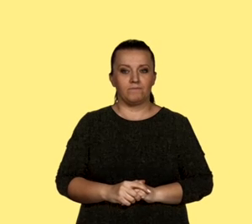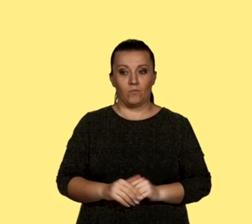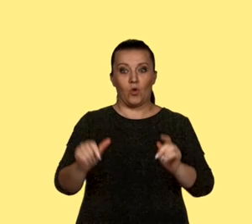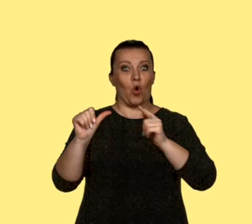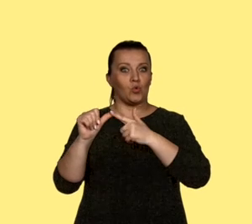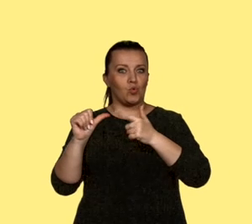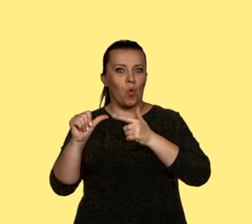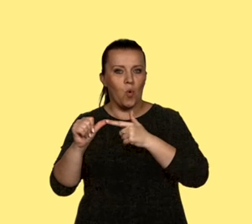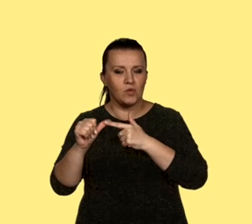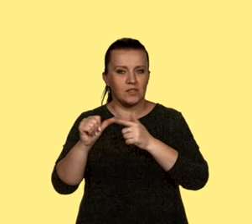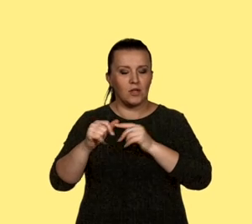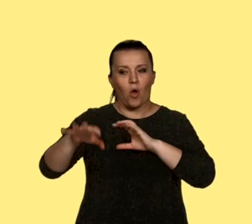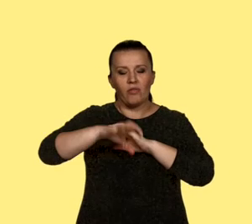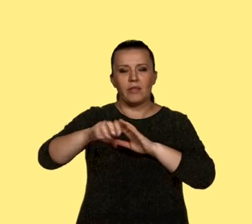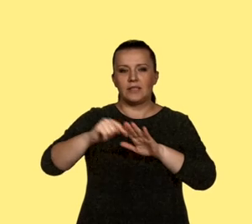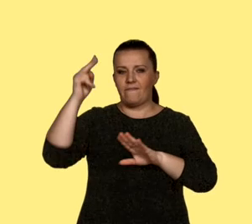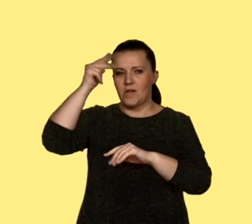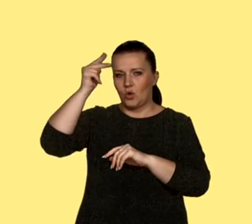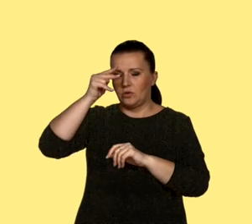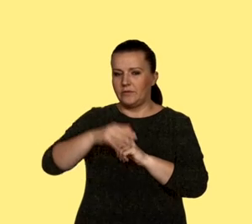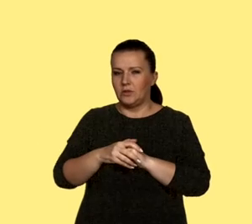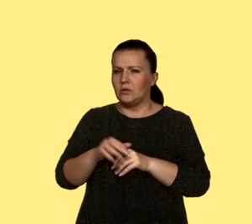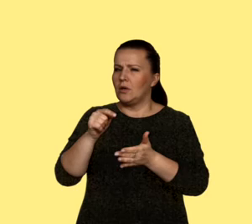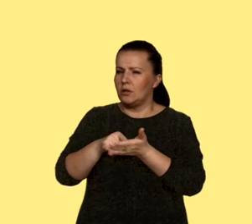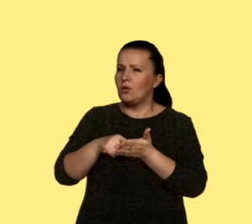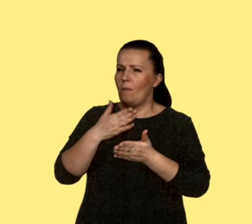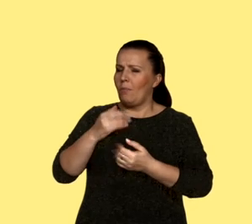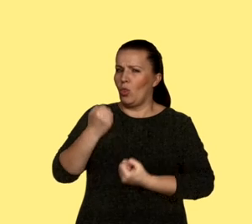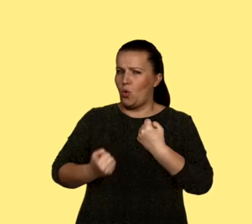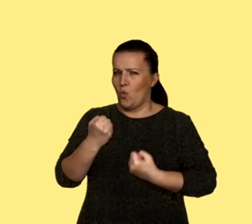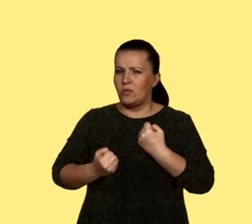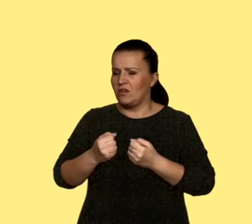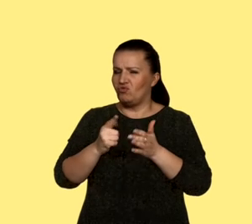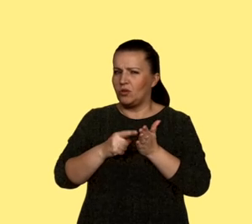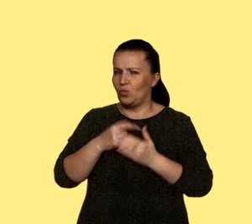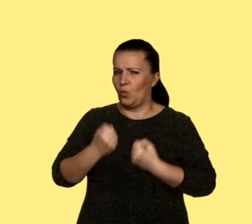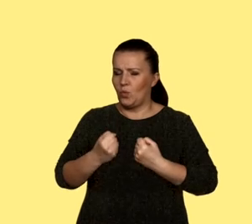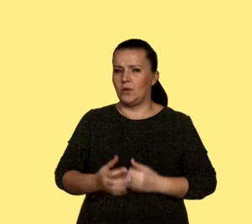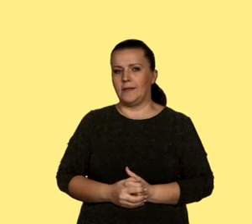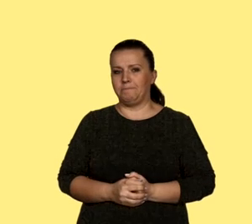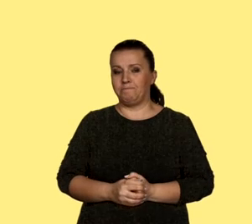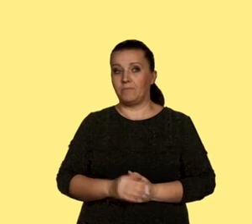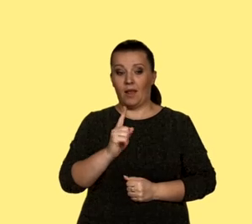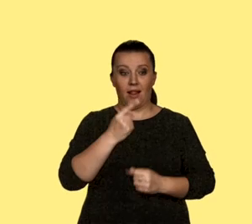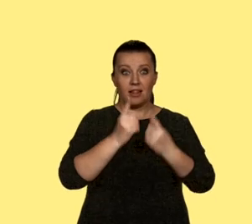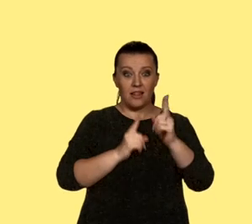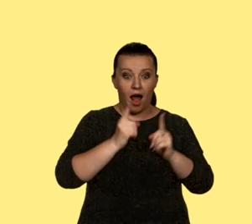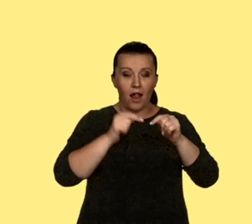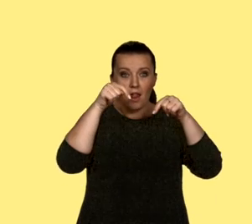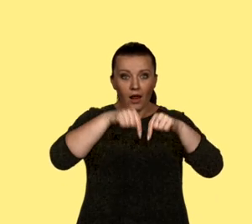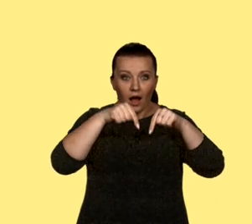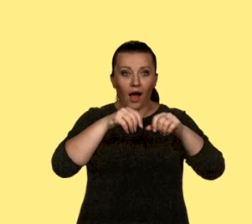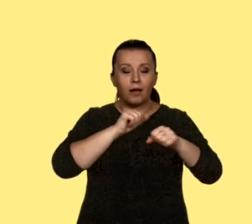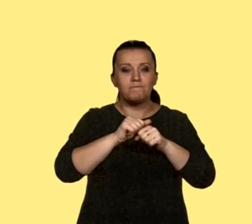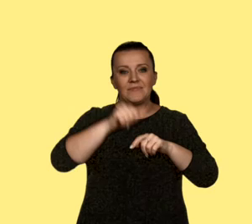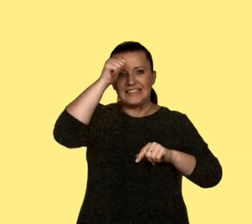Szósty kontekst to kontekst filozoficzny. To ten kontekst, który często nam sprawia dużo kłopotów. W przypadku lalki to będzie